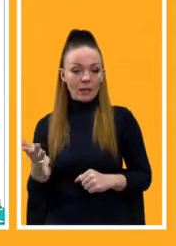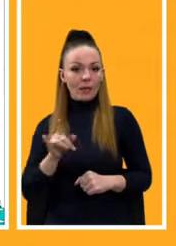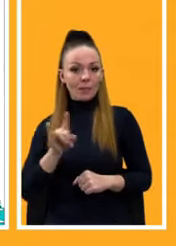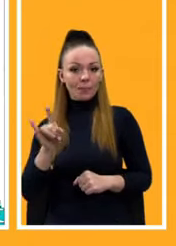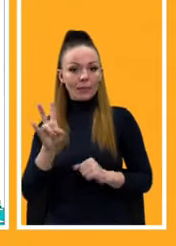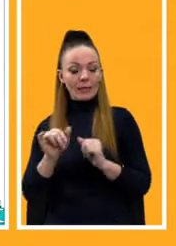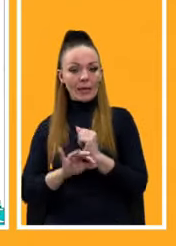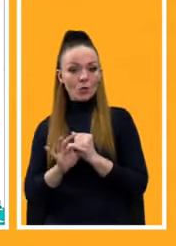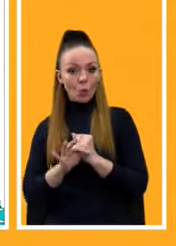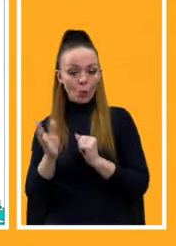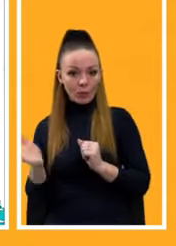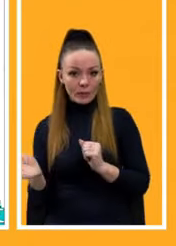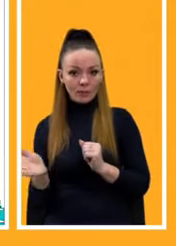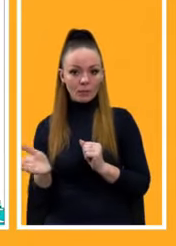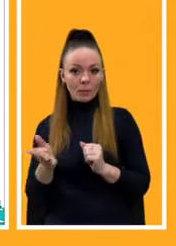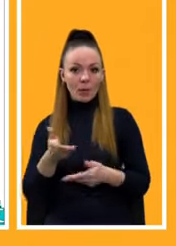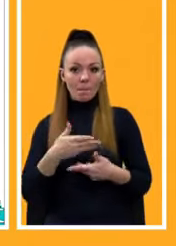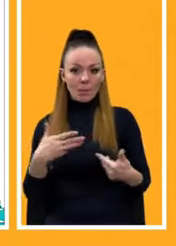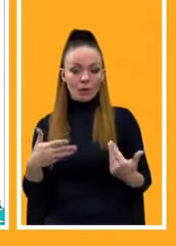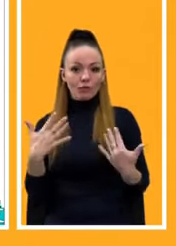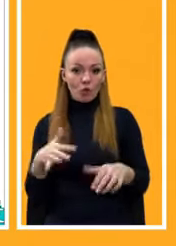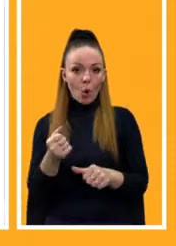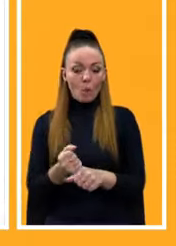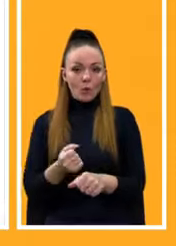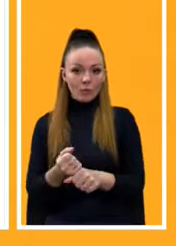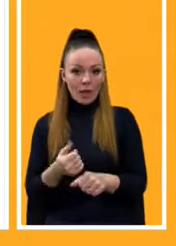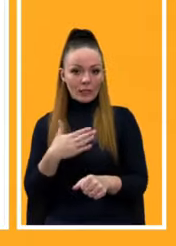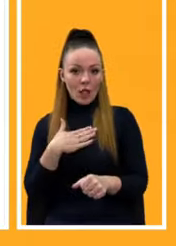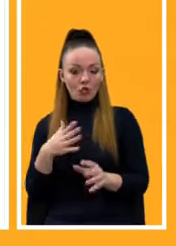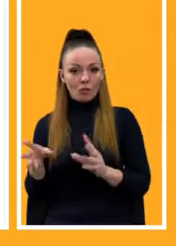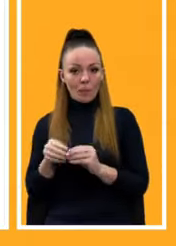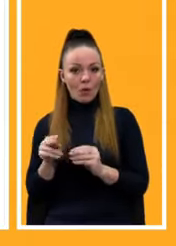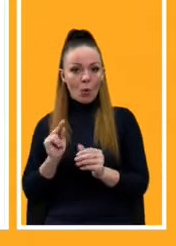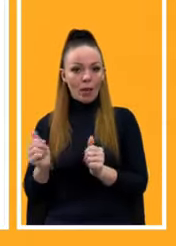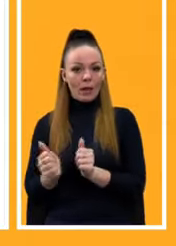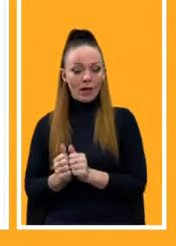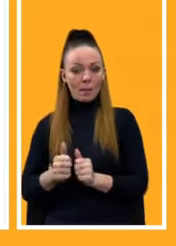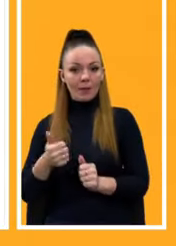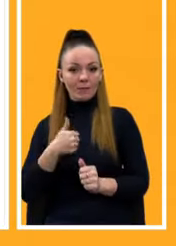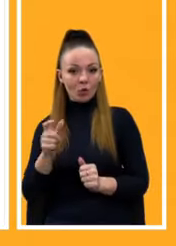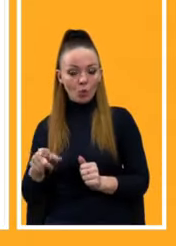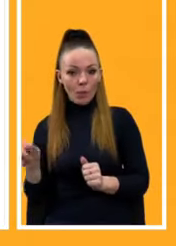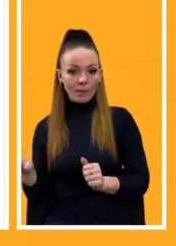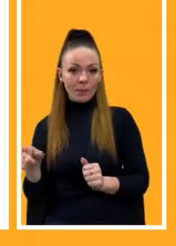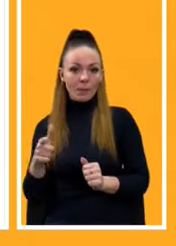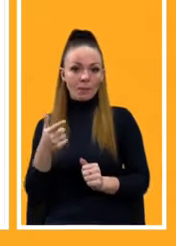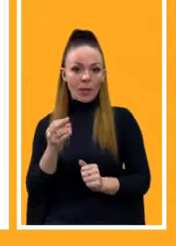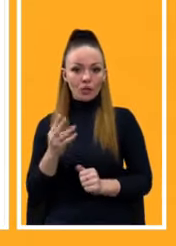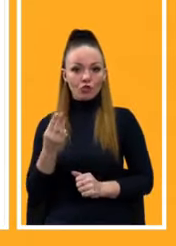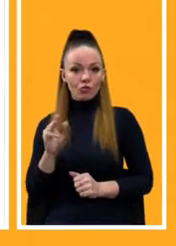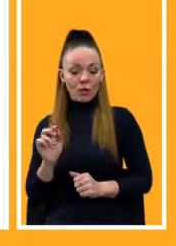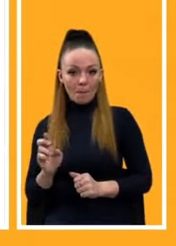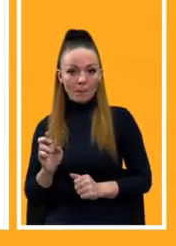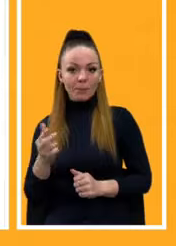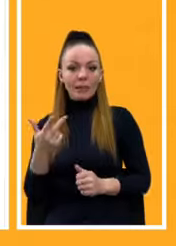Сході. Ми потенційно вже опрацювали з нашими колегами військовими з армії, Генштабу, саме де